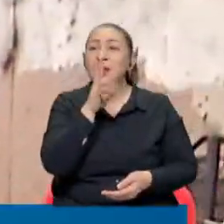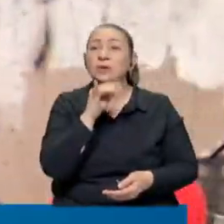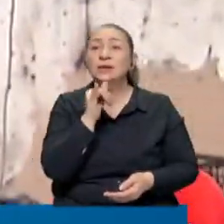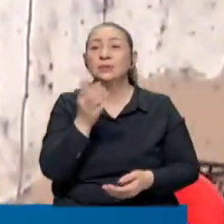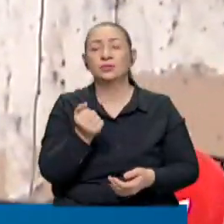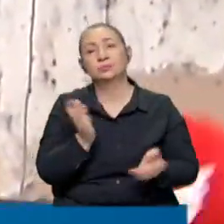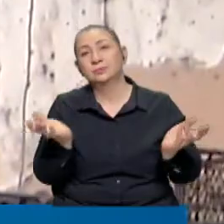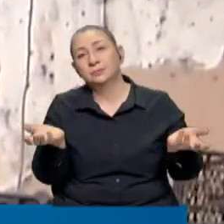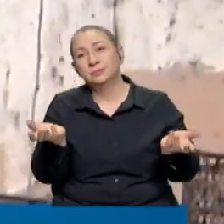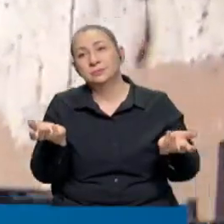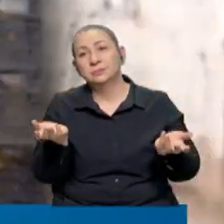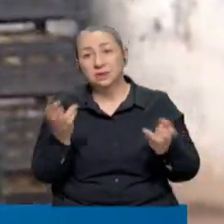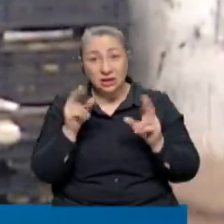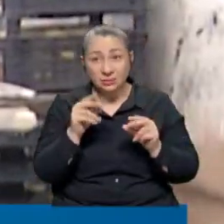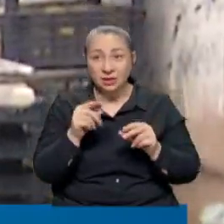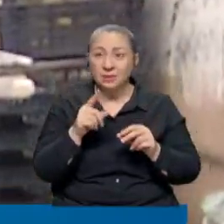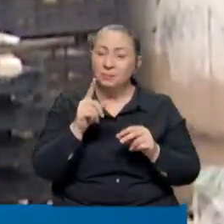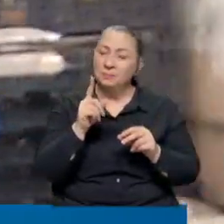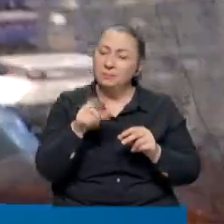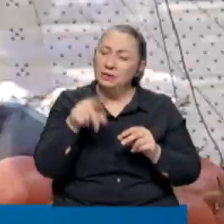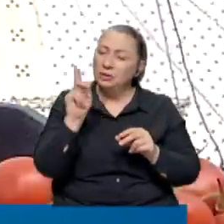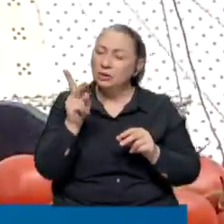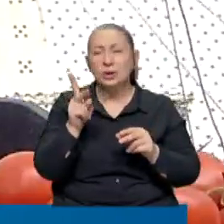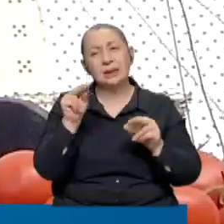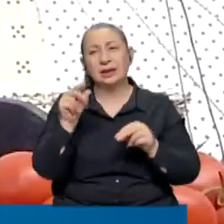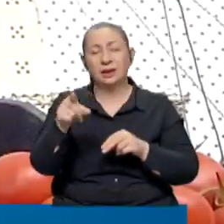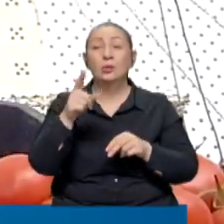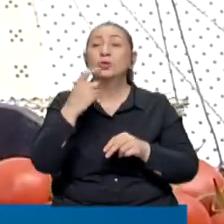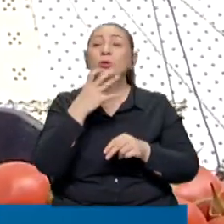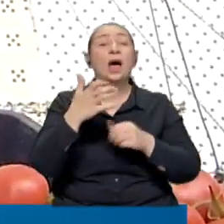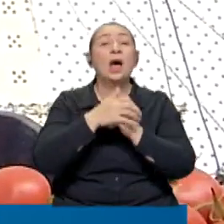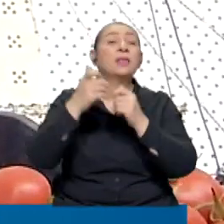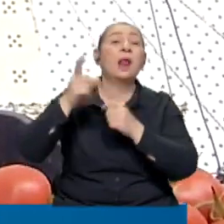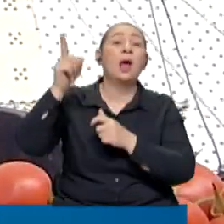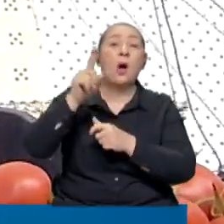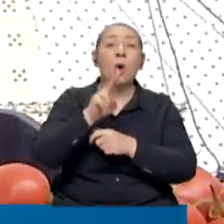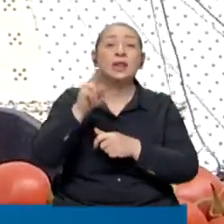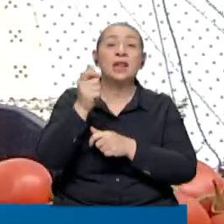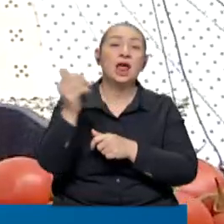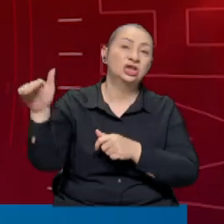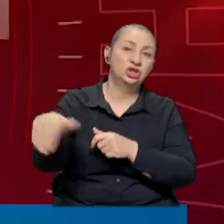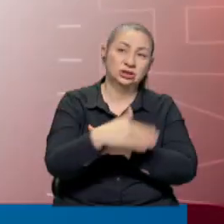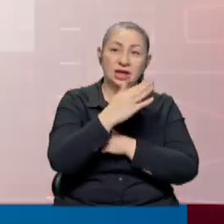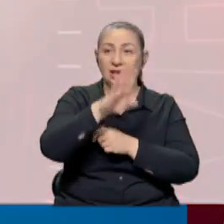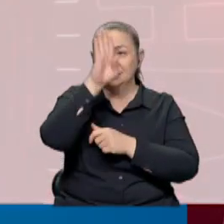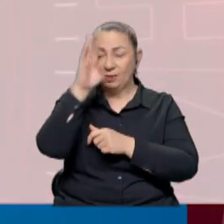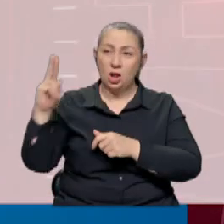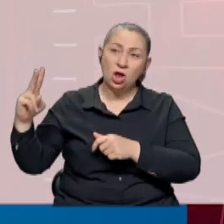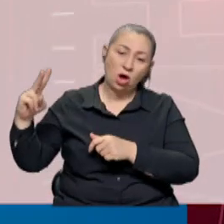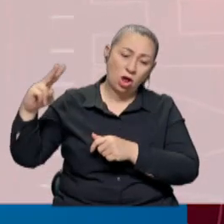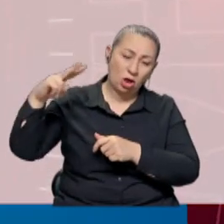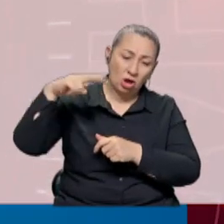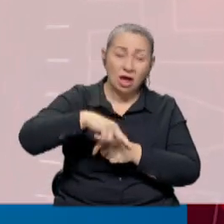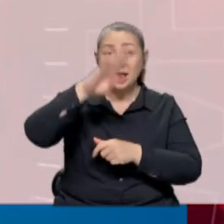250 gram. Geçecek mi? Bir günlük iftara yeter yani. Bu domates Antalya'daki halden 17 liraya çıktı. İstanbul'a doğru yola